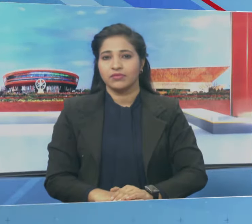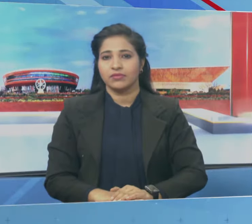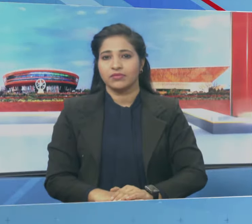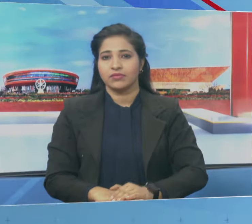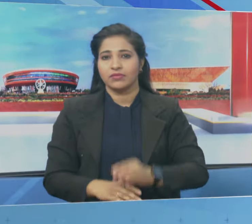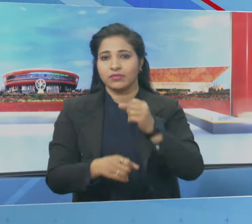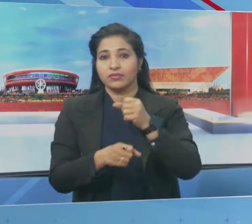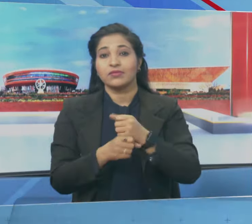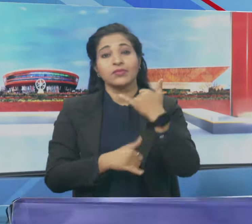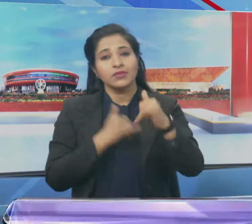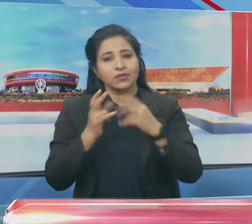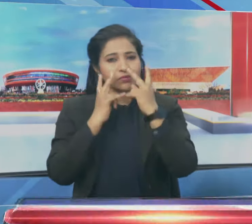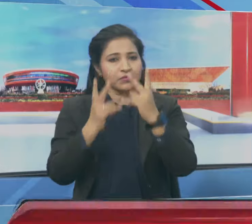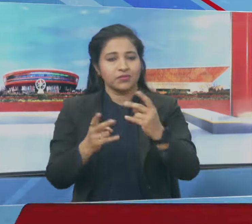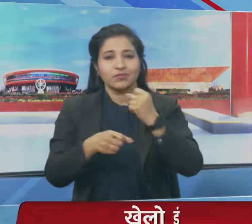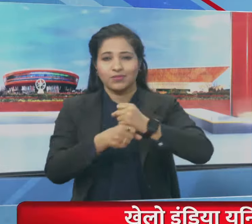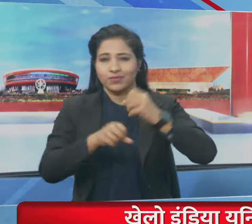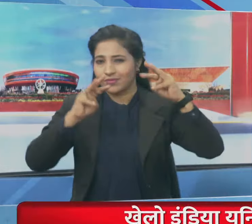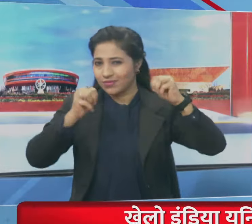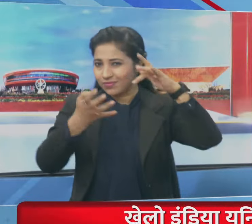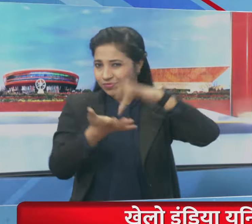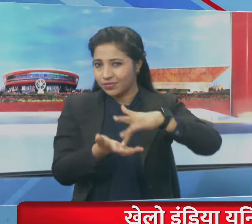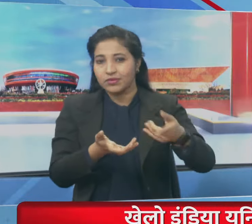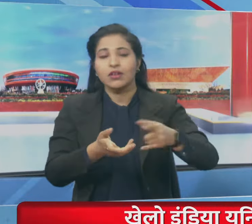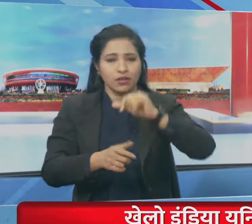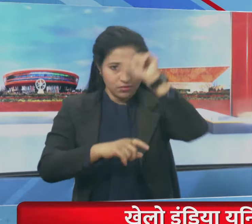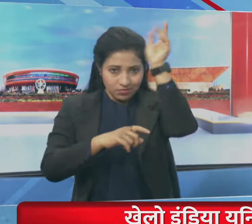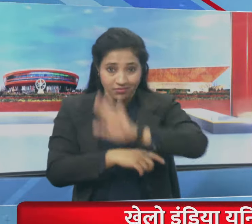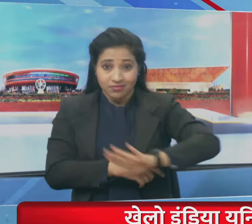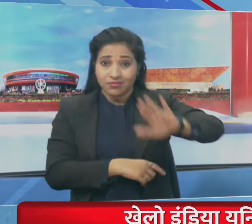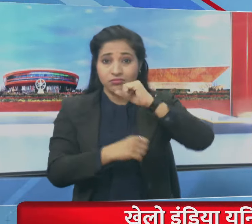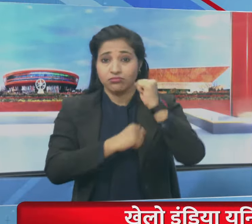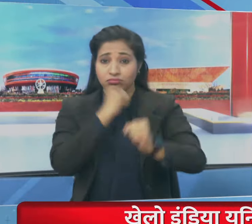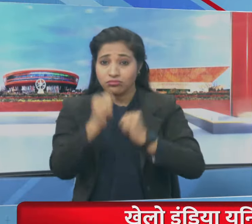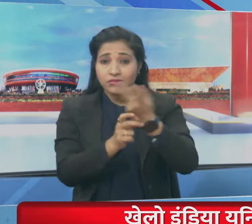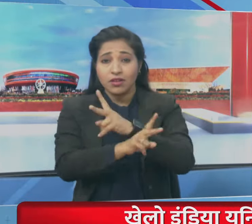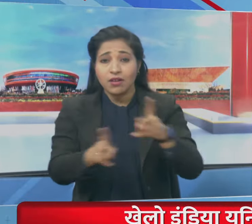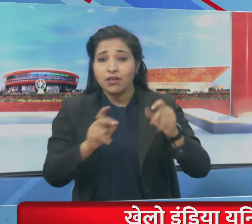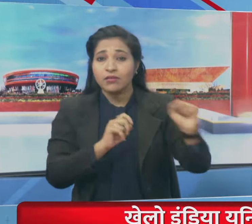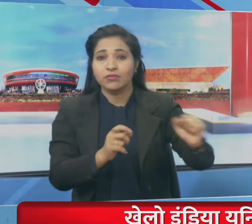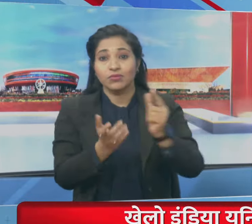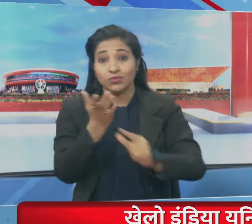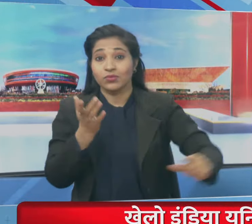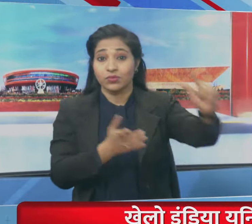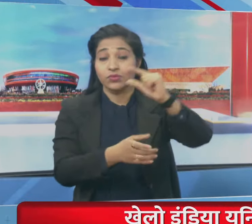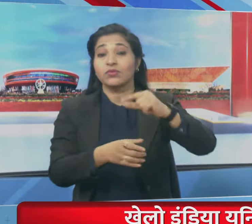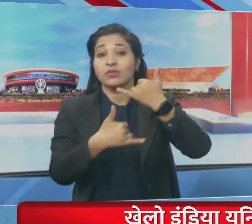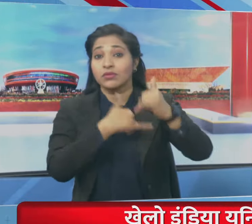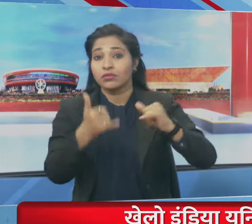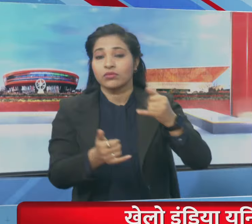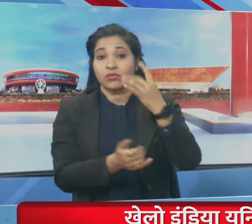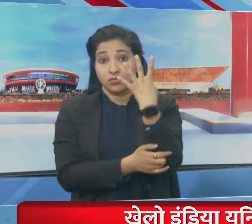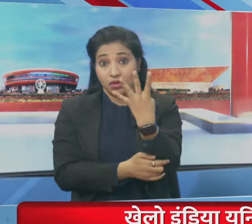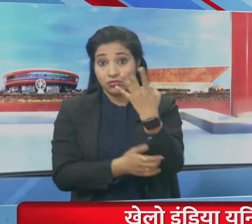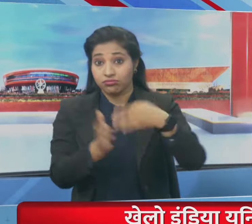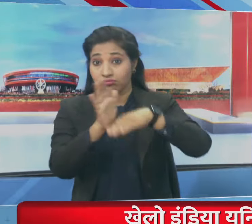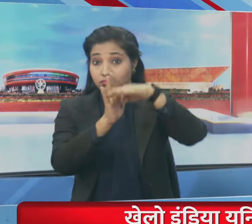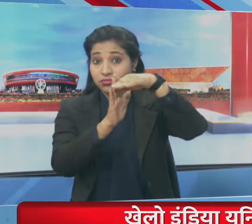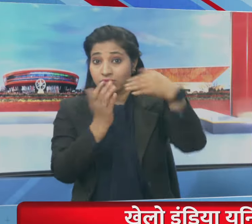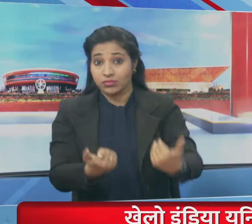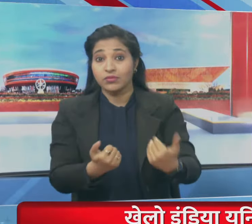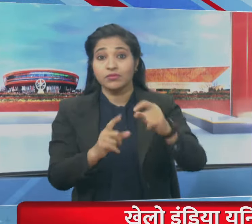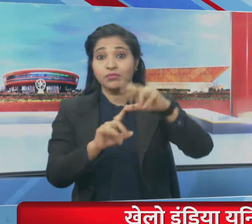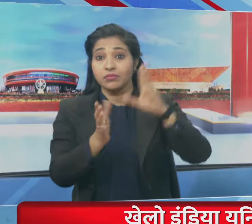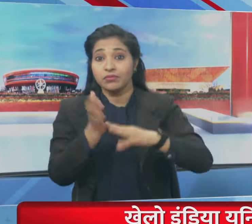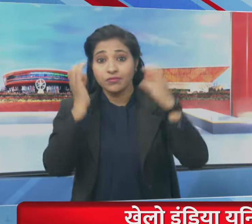और खेल की खबरों में गोहाटी में खेलों इंडिया युनिवर्सिटी गेम्स के चौथे संसकरण का आज होगा आगाज प्रधान मंत्री